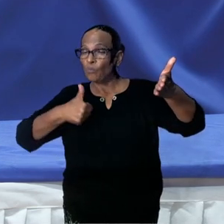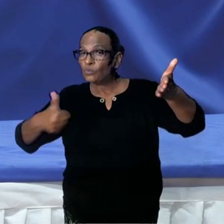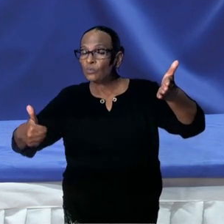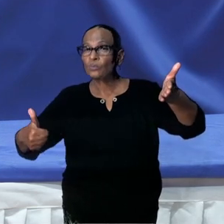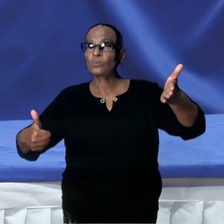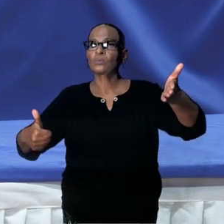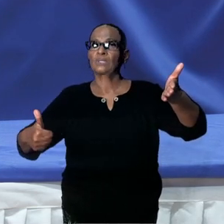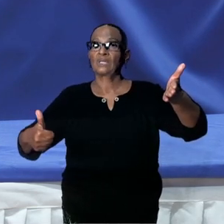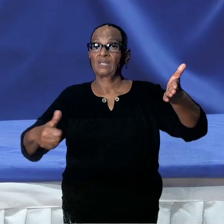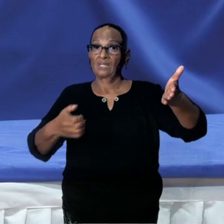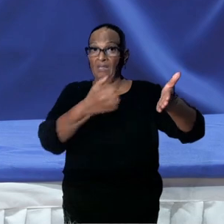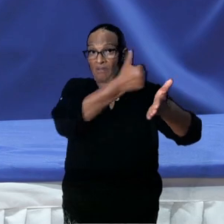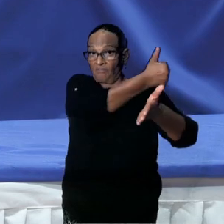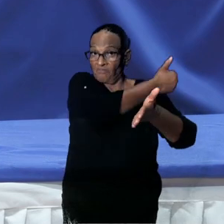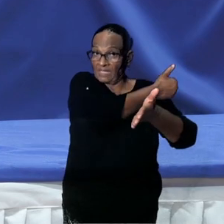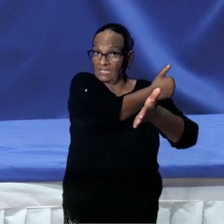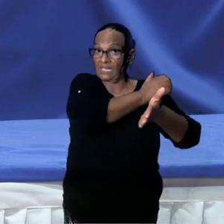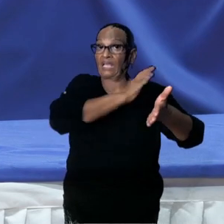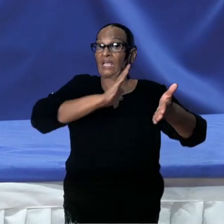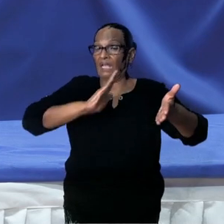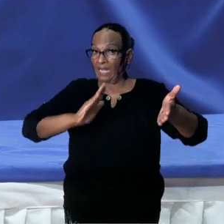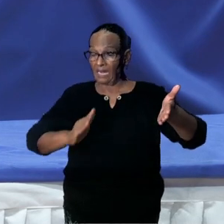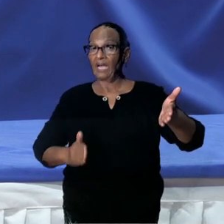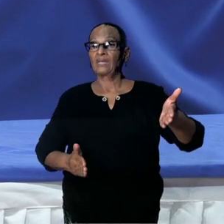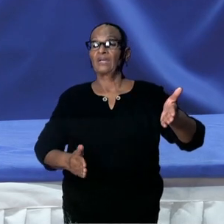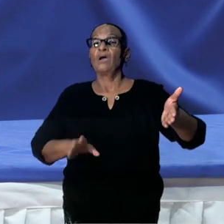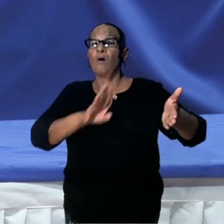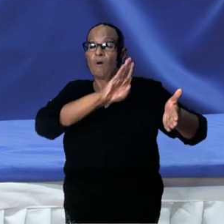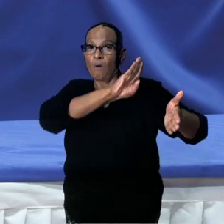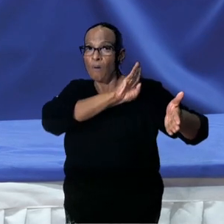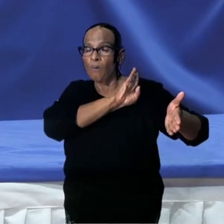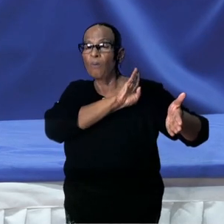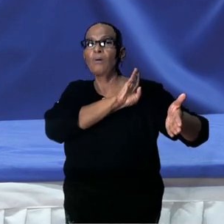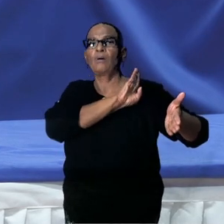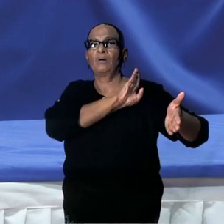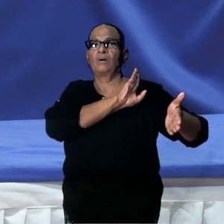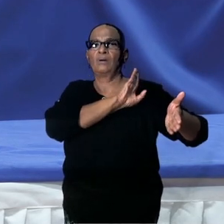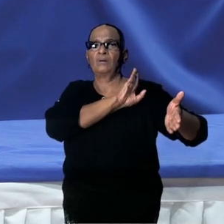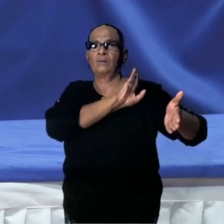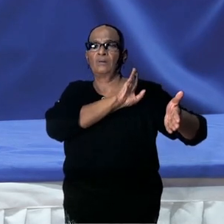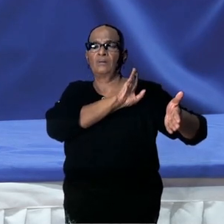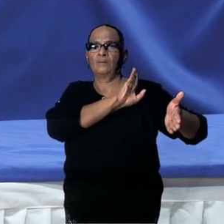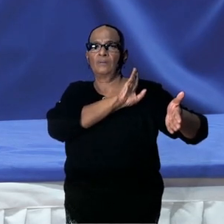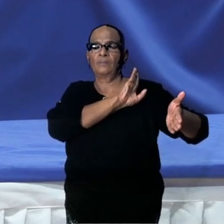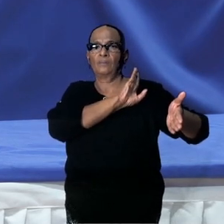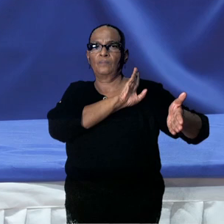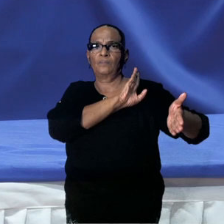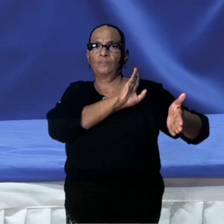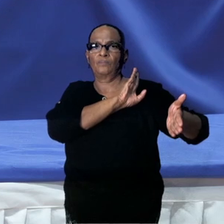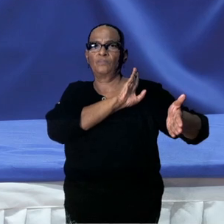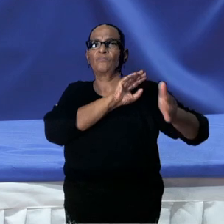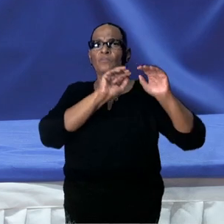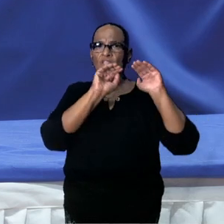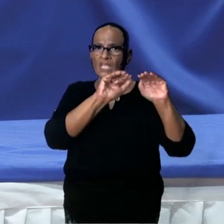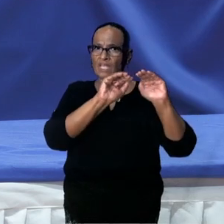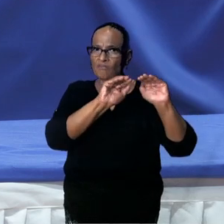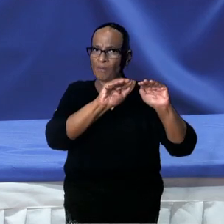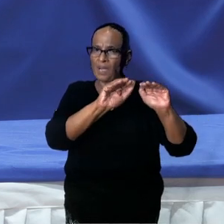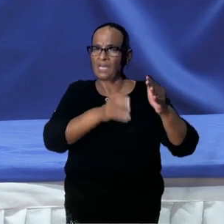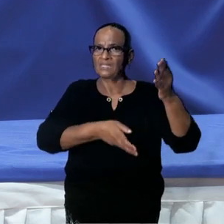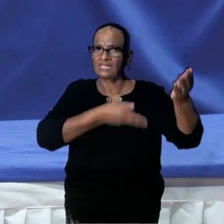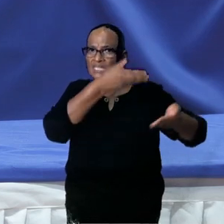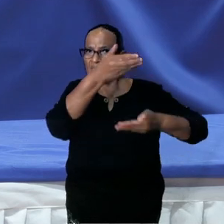na gevaccineerd te zijn ook informatie kan geven